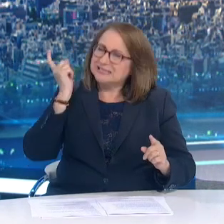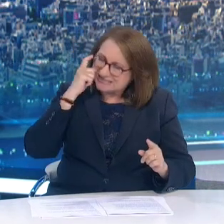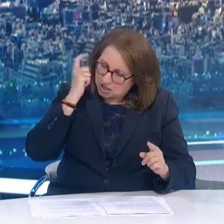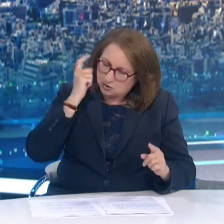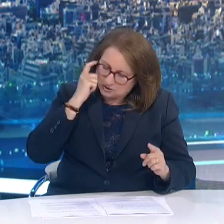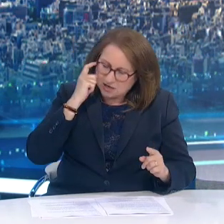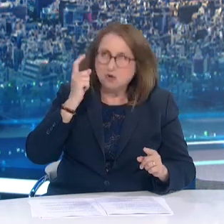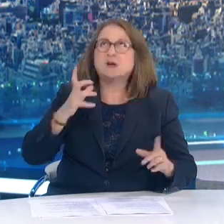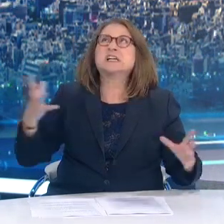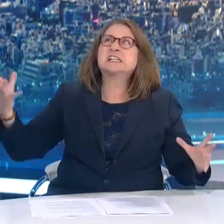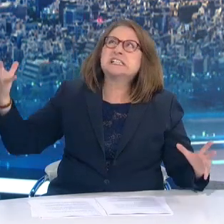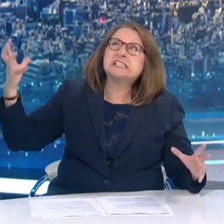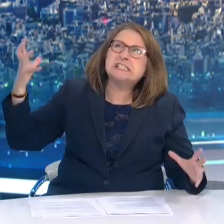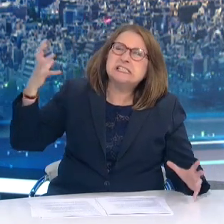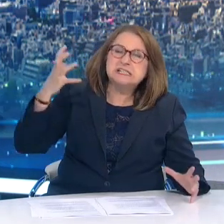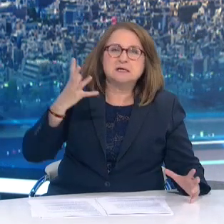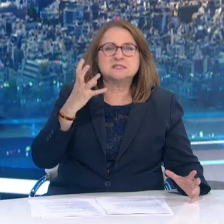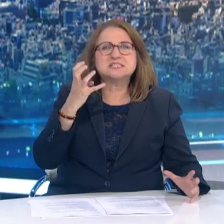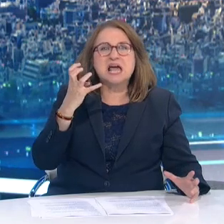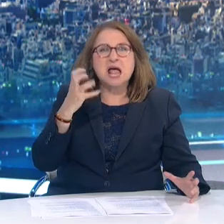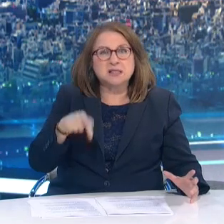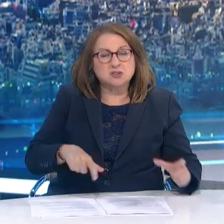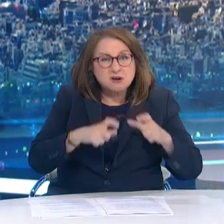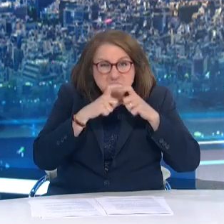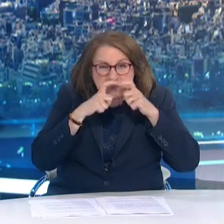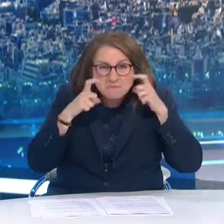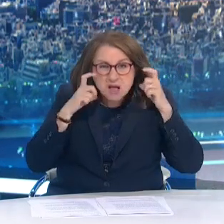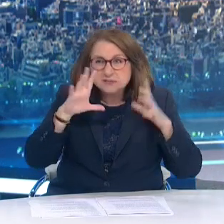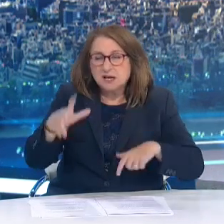είναι πάλι μάσκα Άρα πρέπει να χρησιμοποιούμε τη λογική μας Σε ό,τι κάνουμε